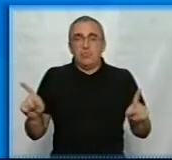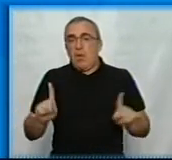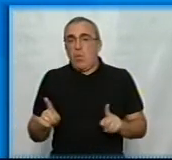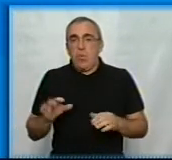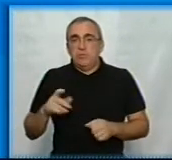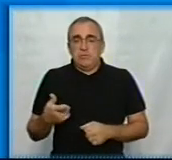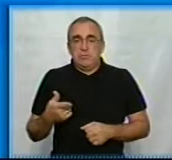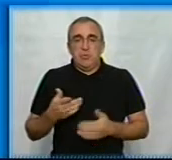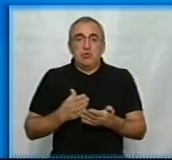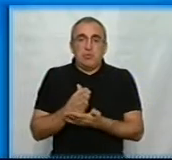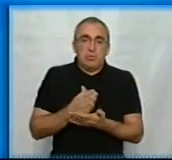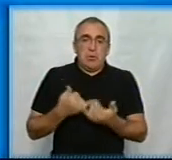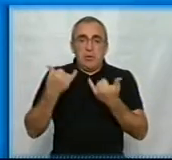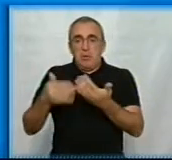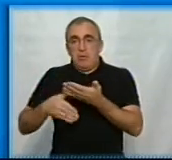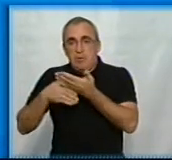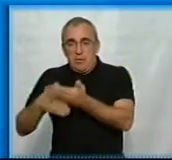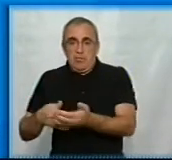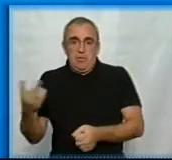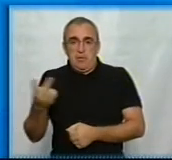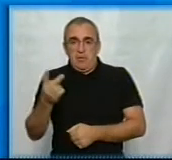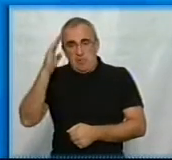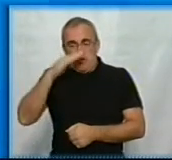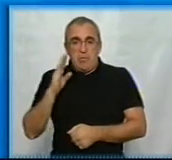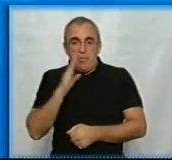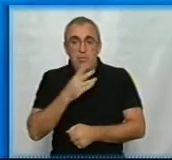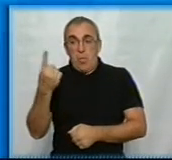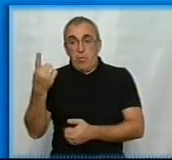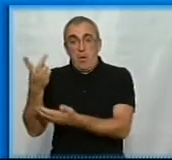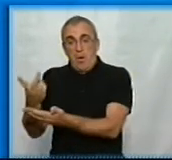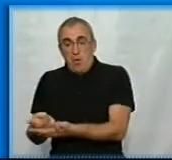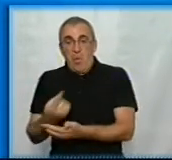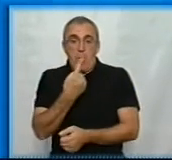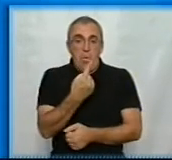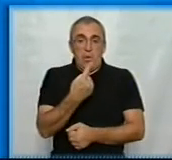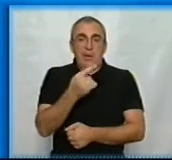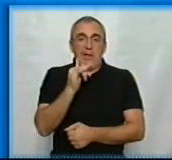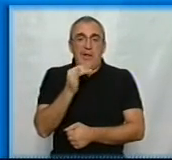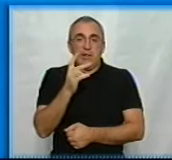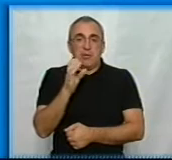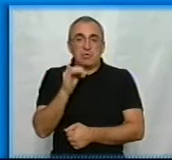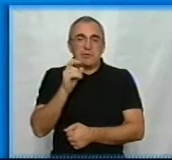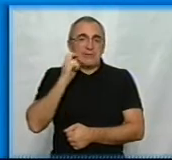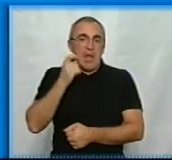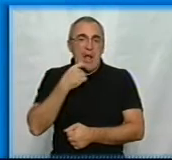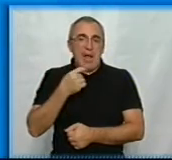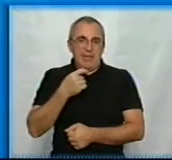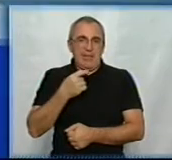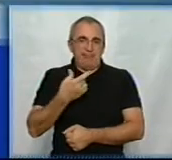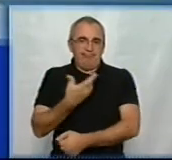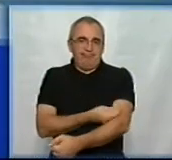служби для надання допомоги цим батькам, оскільки один лежачий, одна на інсульт, на сахарний діодет.